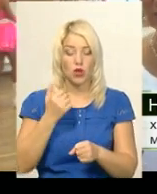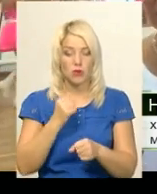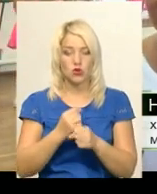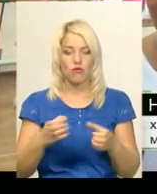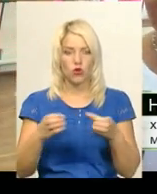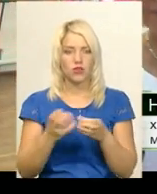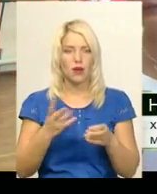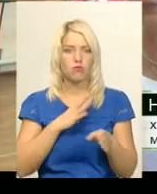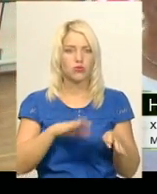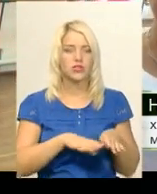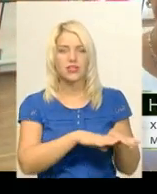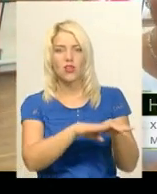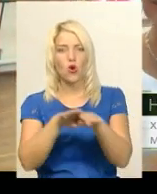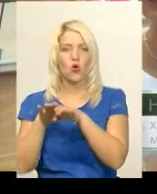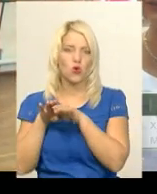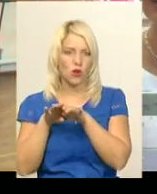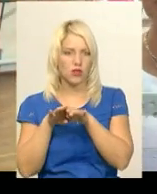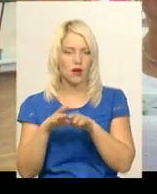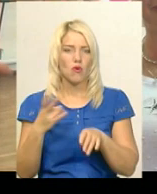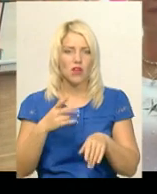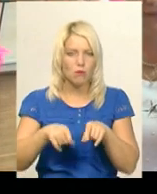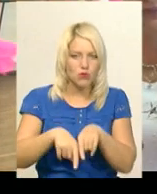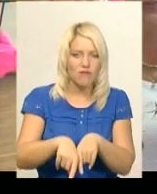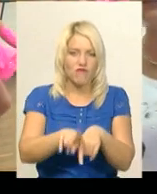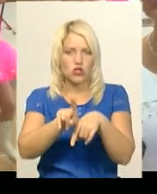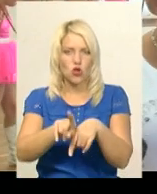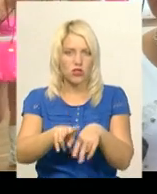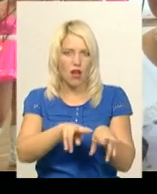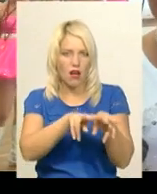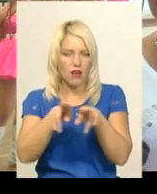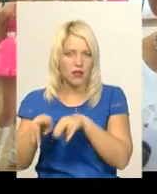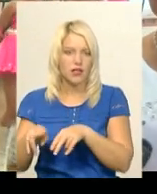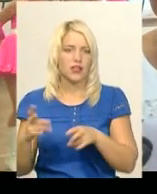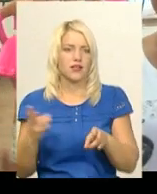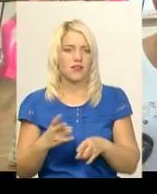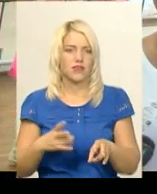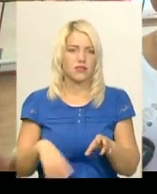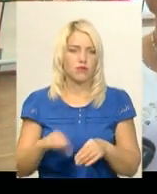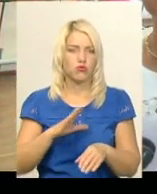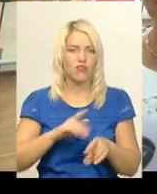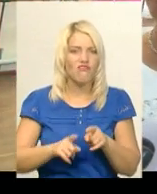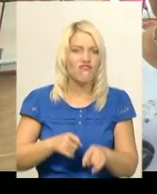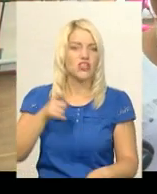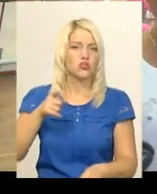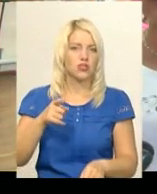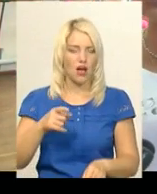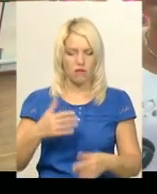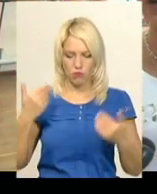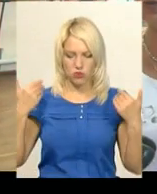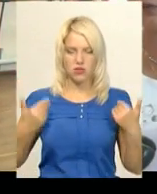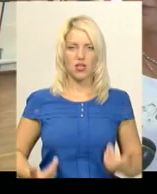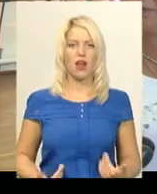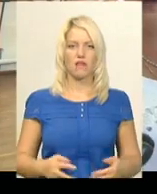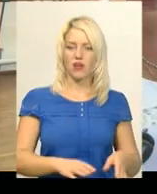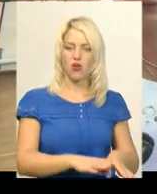синхрон, це має бути висота ніг, має бути на одну висоту всіх, постава корпусу має бути